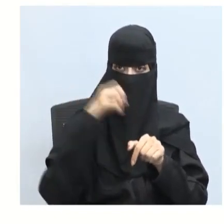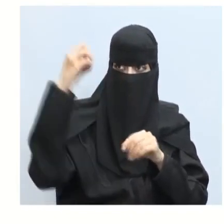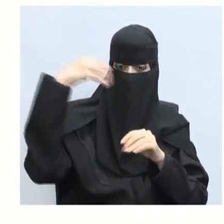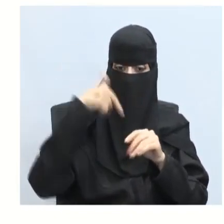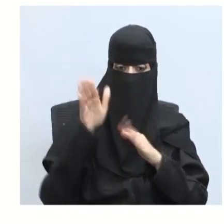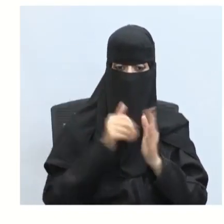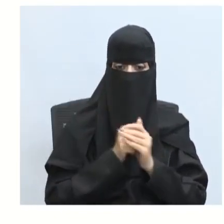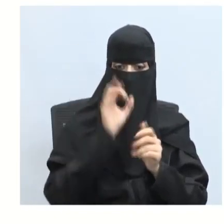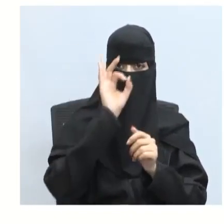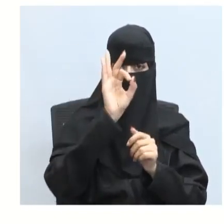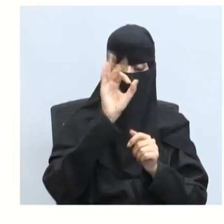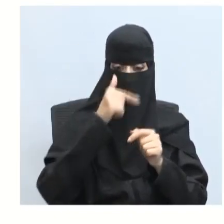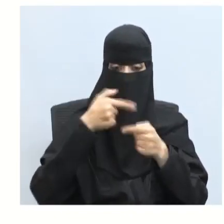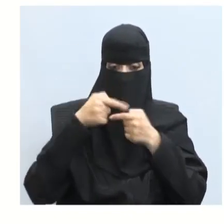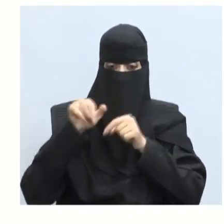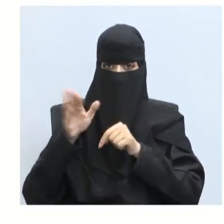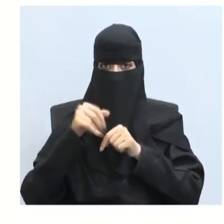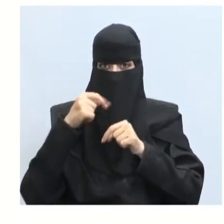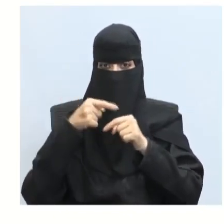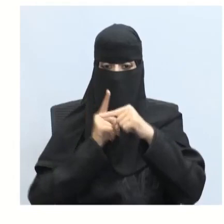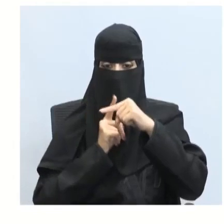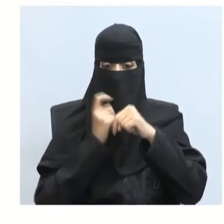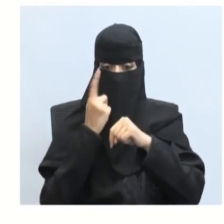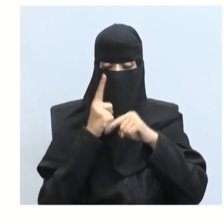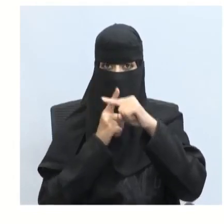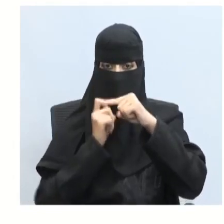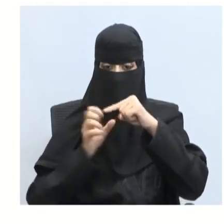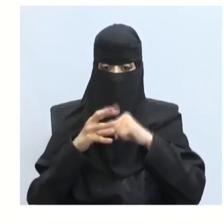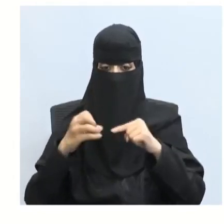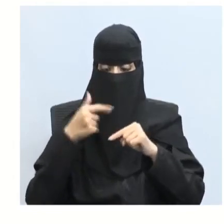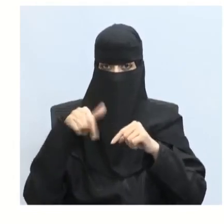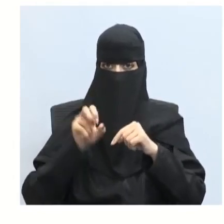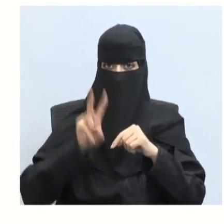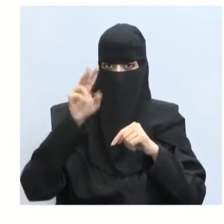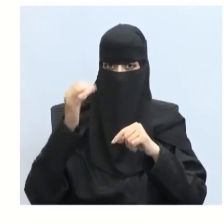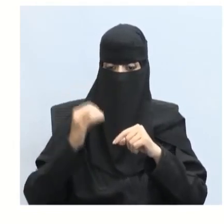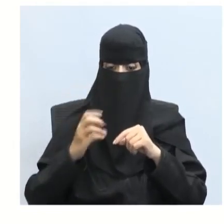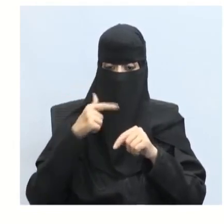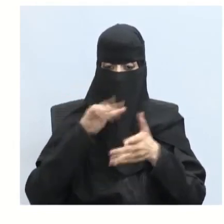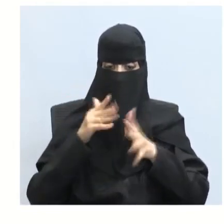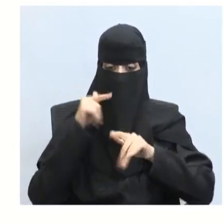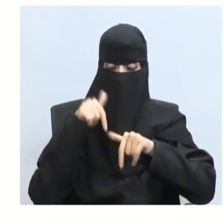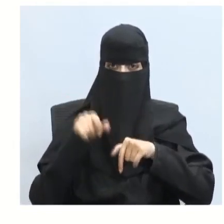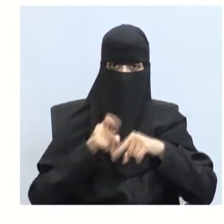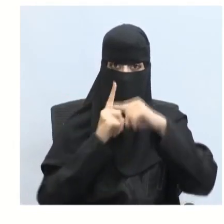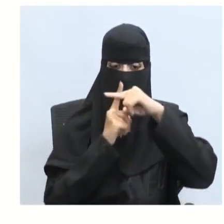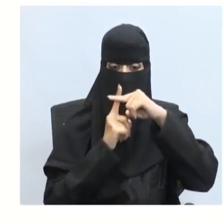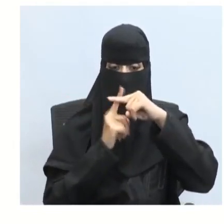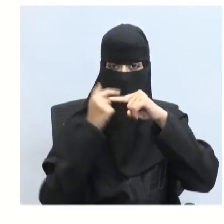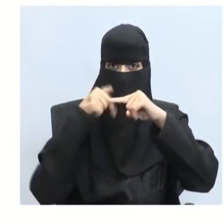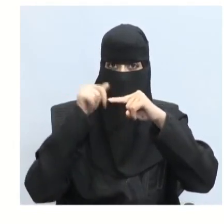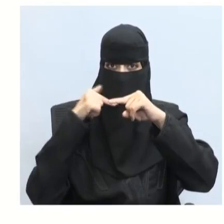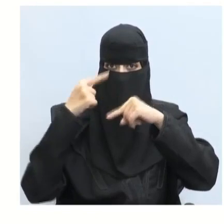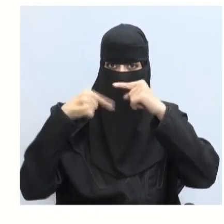F في واحد موجب أو سالب V على C V على C بحيث أن الإشارة الموجبة إذا